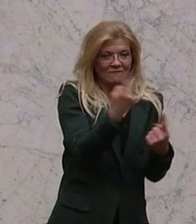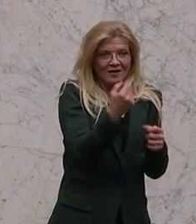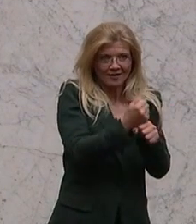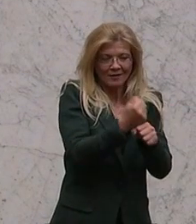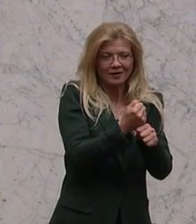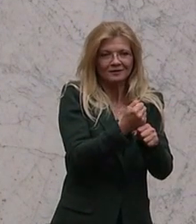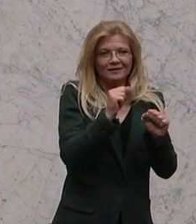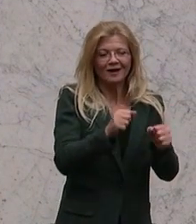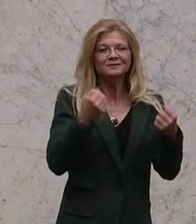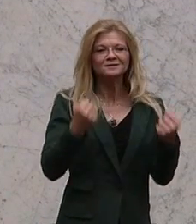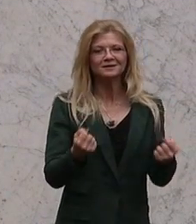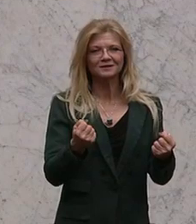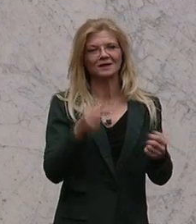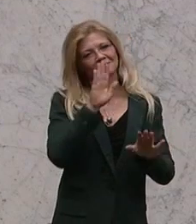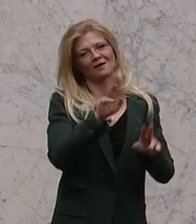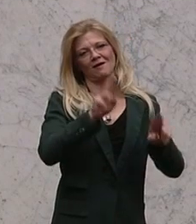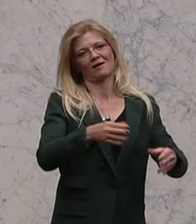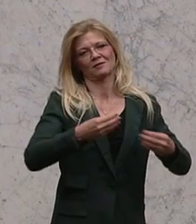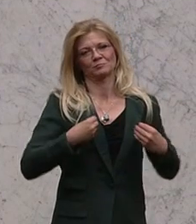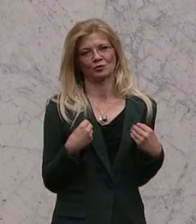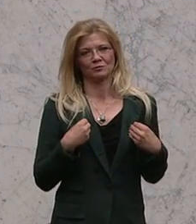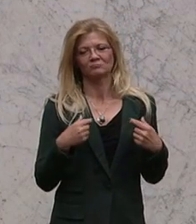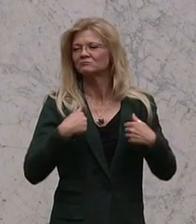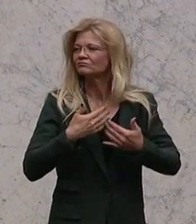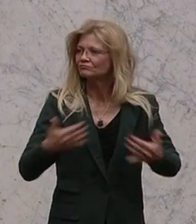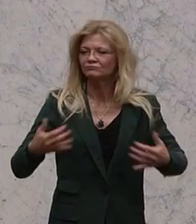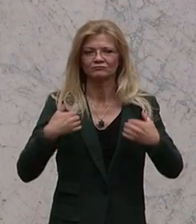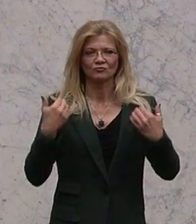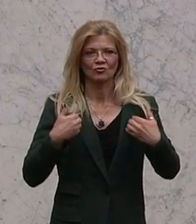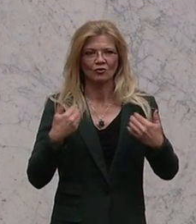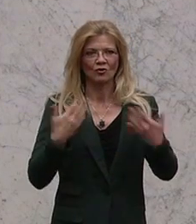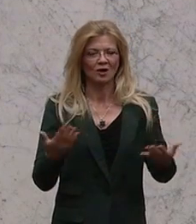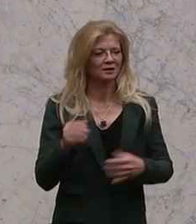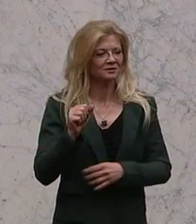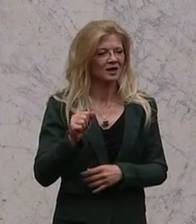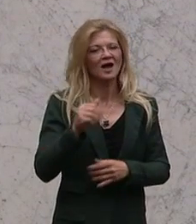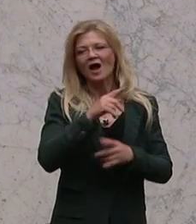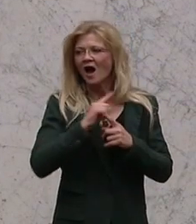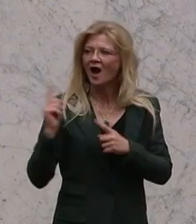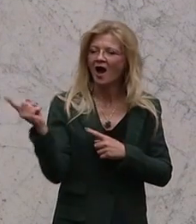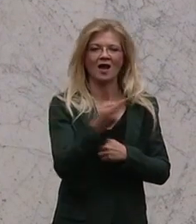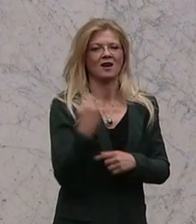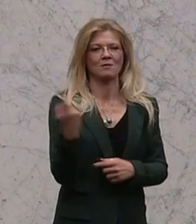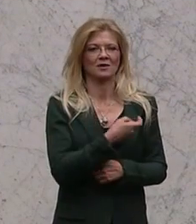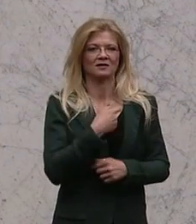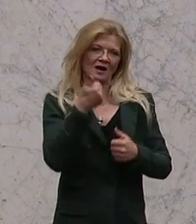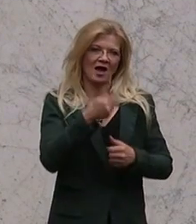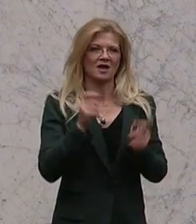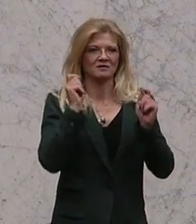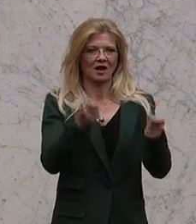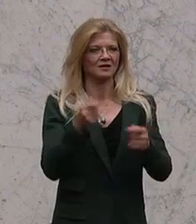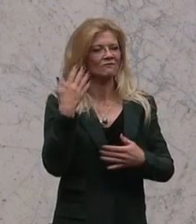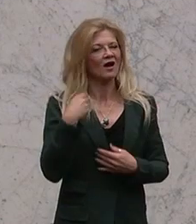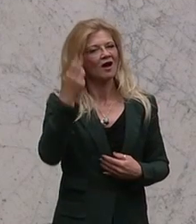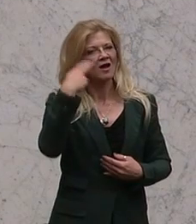Recht kommen. Es freut mich, dass mir hier heute noch einen Allparteienantrag, der vom Kollegen Zingl